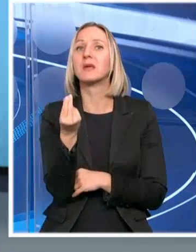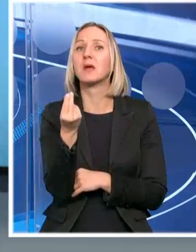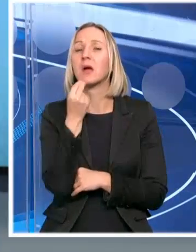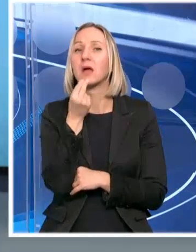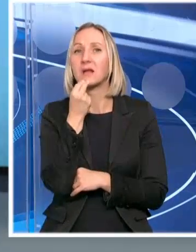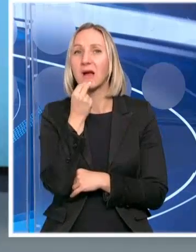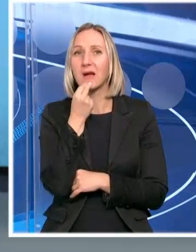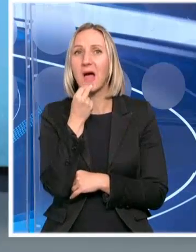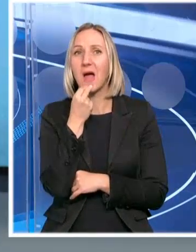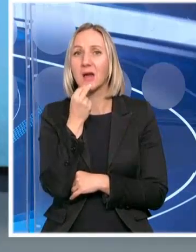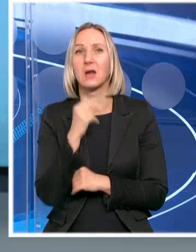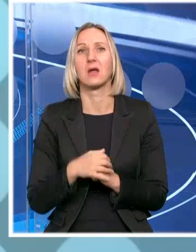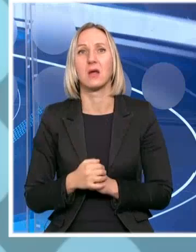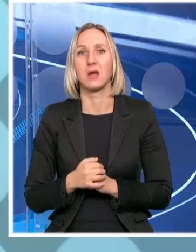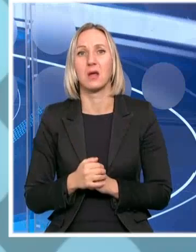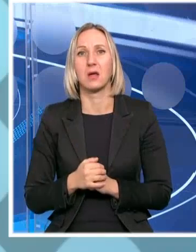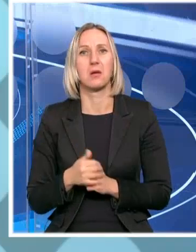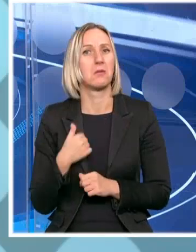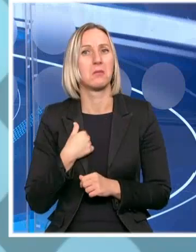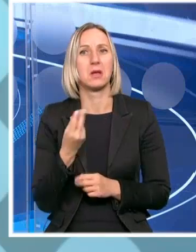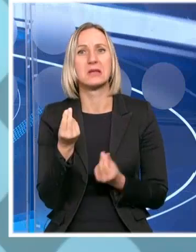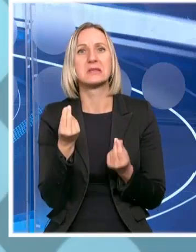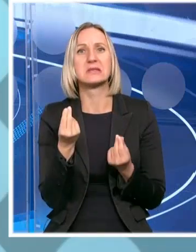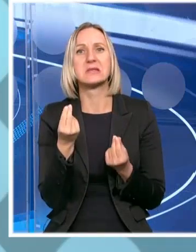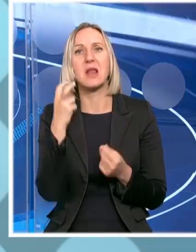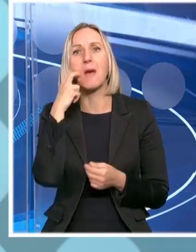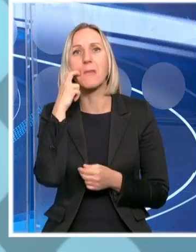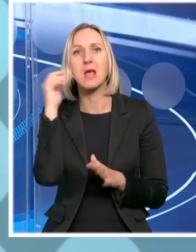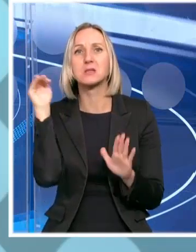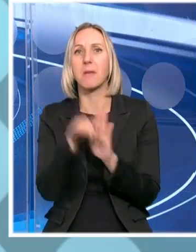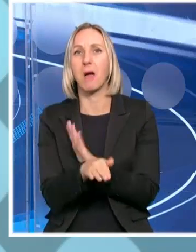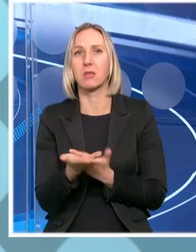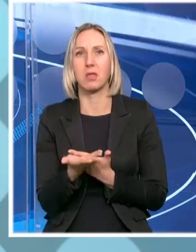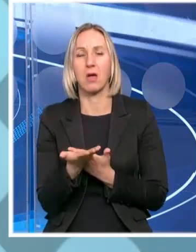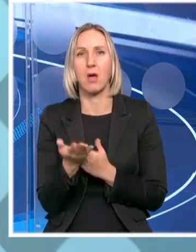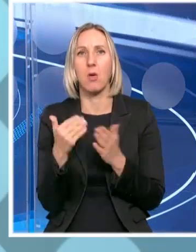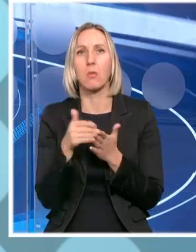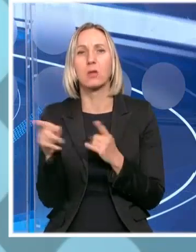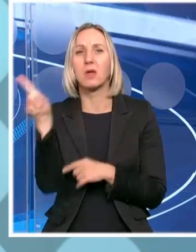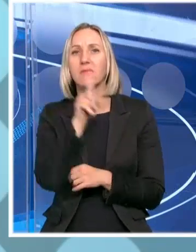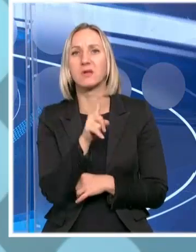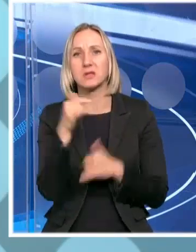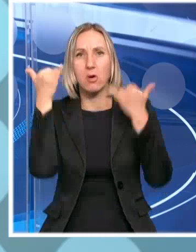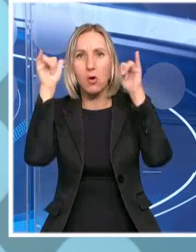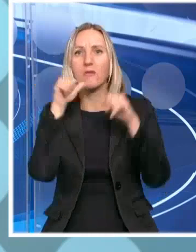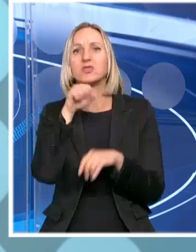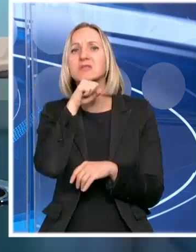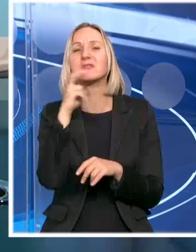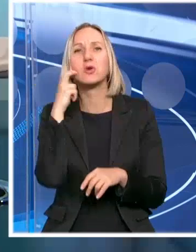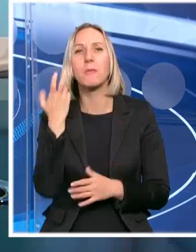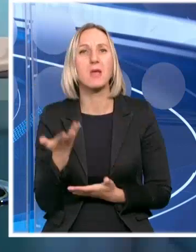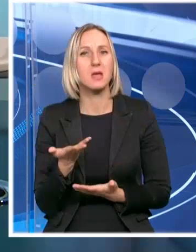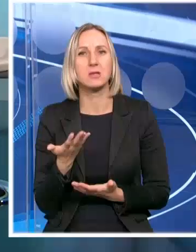poskupljuju sve tu Srbiji. Pa gledajte, kod nas je krenula cena mesa na dole u trgovinama. Pre svega mislim na goveđu svinjskom mesa. Što se